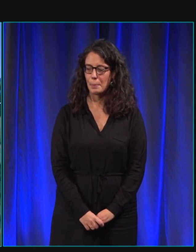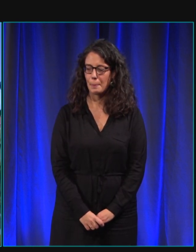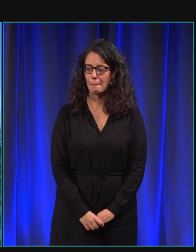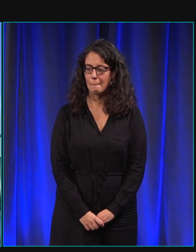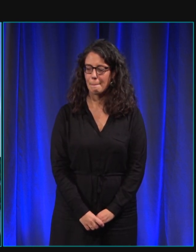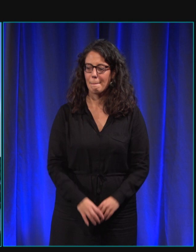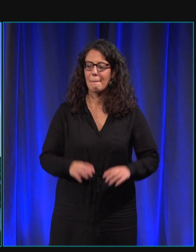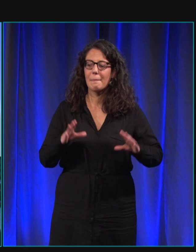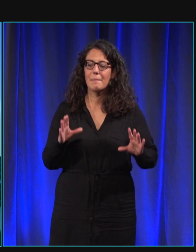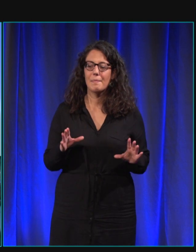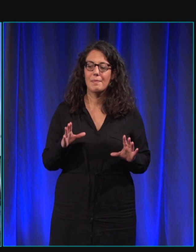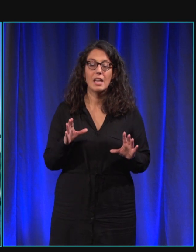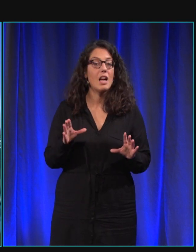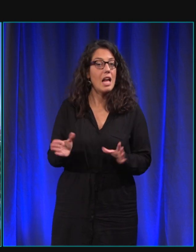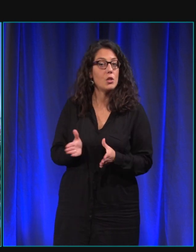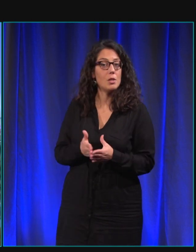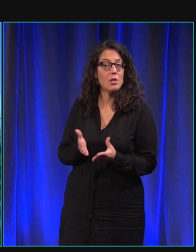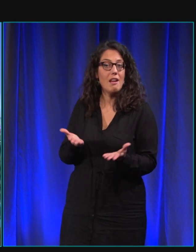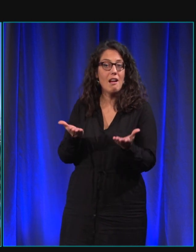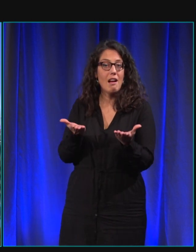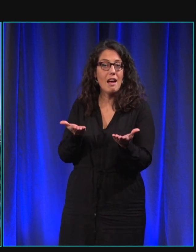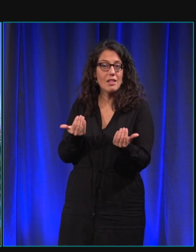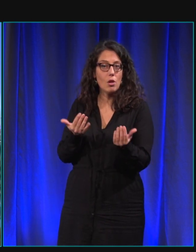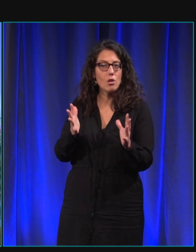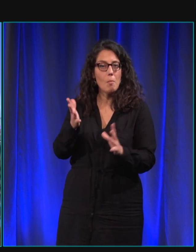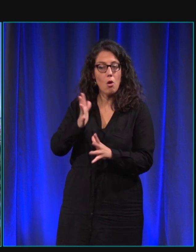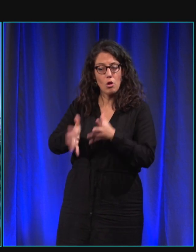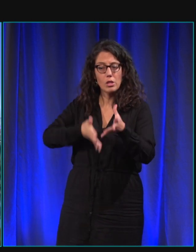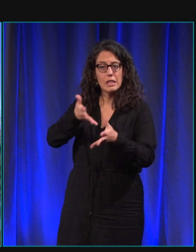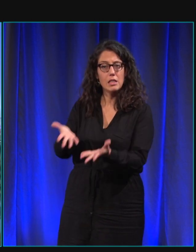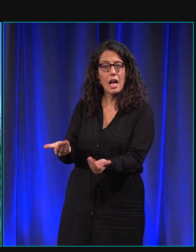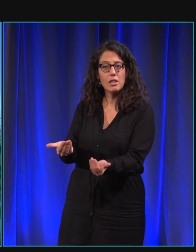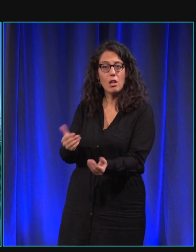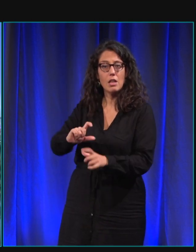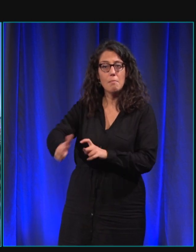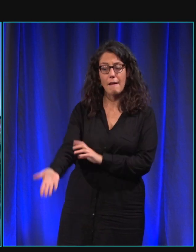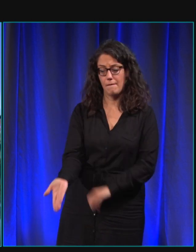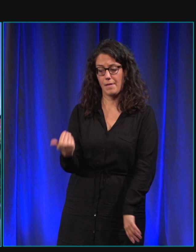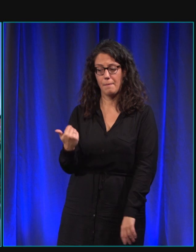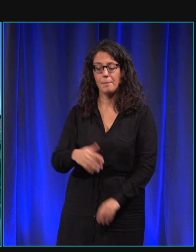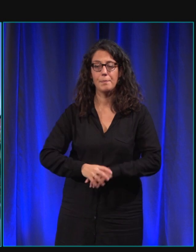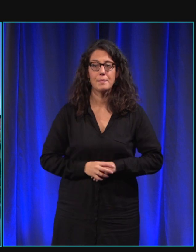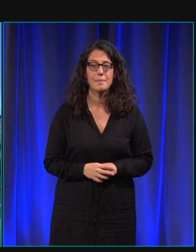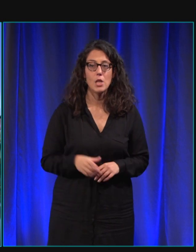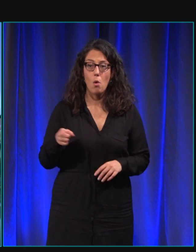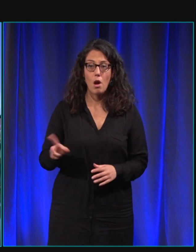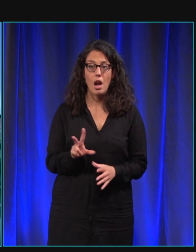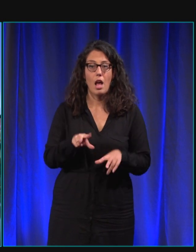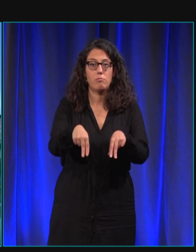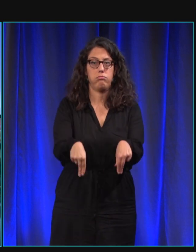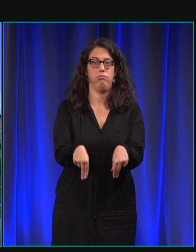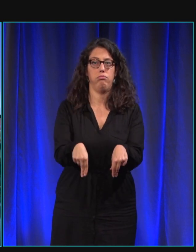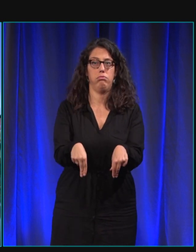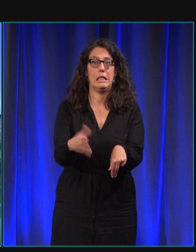Donc, je lui ai demandé d'attendre en langue des signes et après, lui ai demandé de venir avec un geste des mains. Donc là, il est debout, il attend